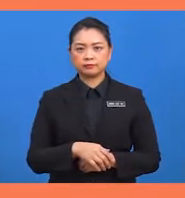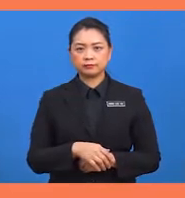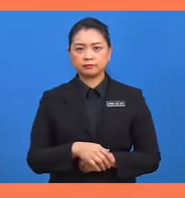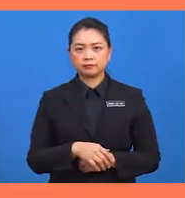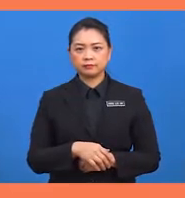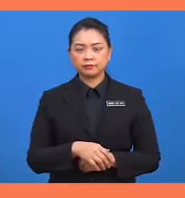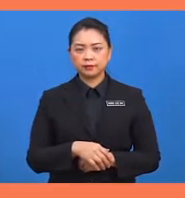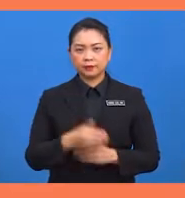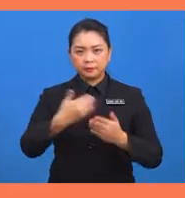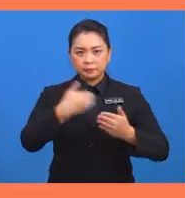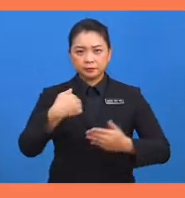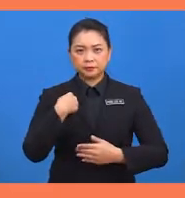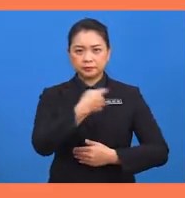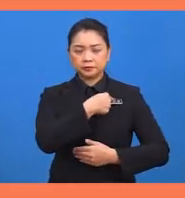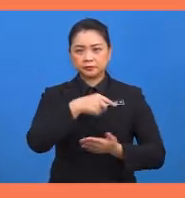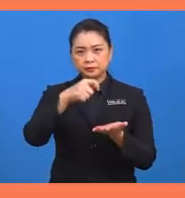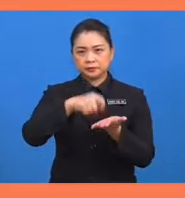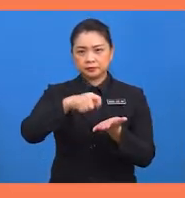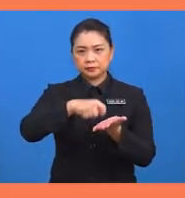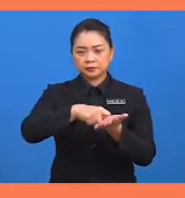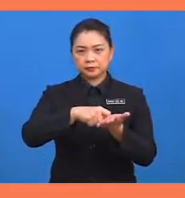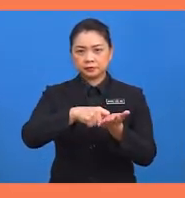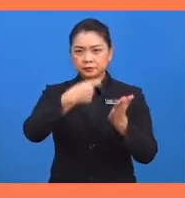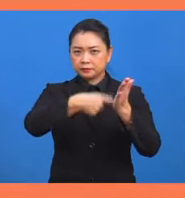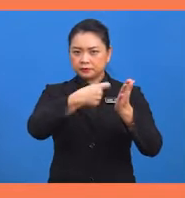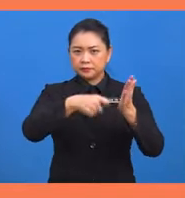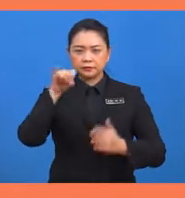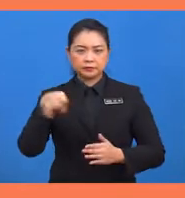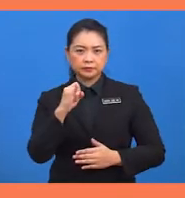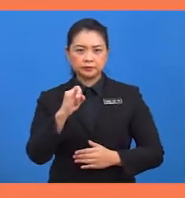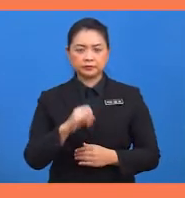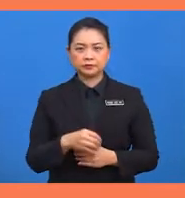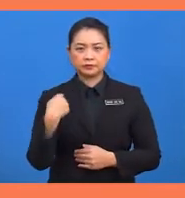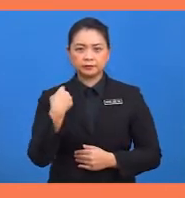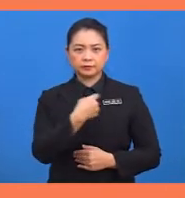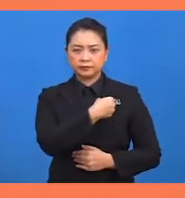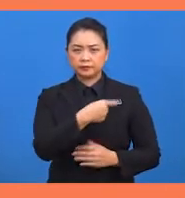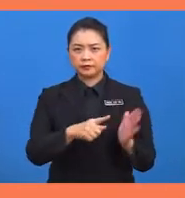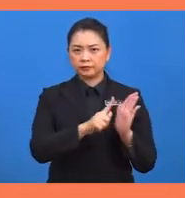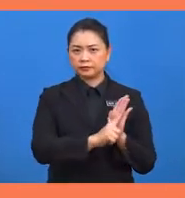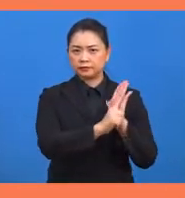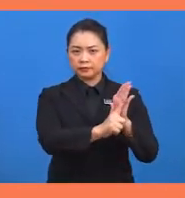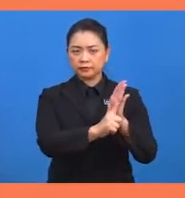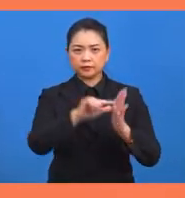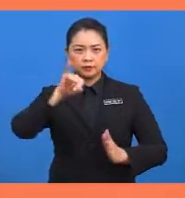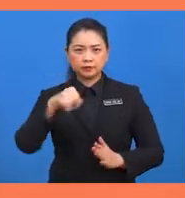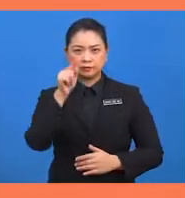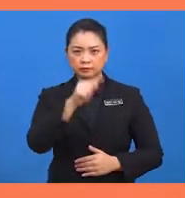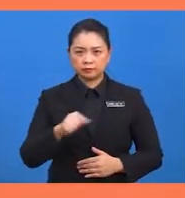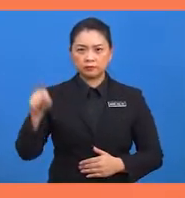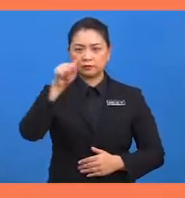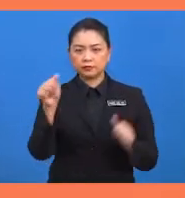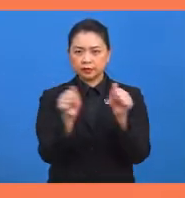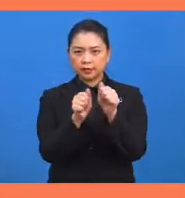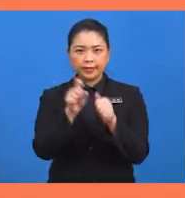bersudut tegak. Sebelum kita menghitung nilai jejari bulatan, kita labelkan jejari bulatan